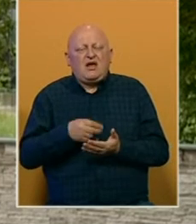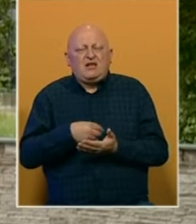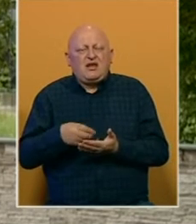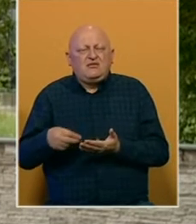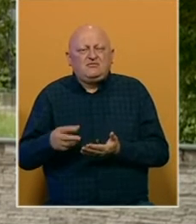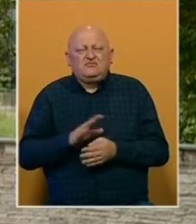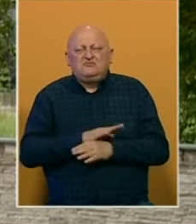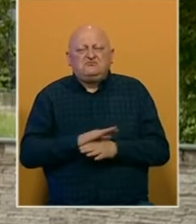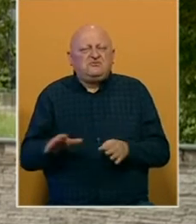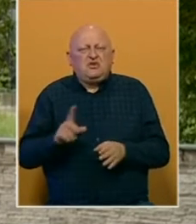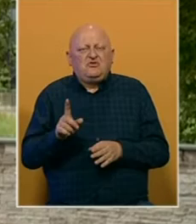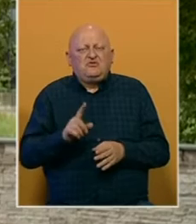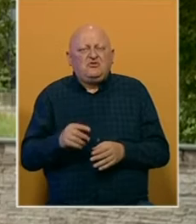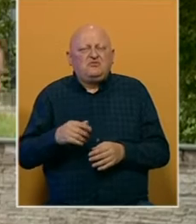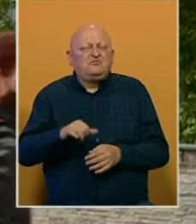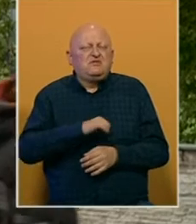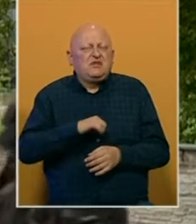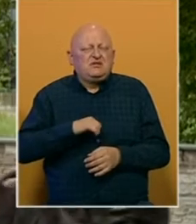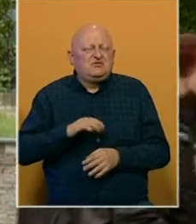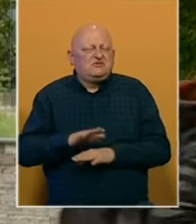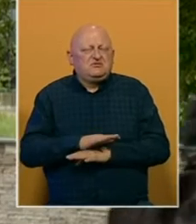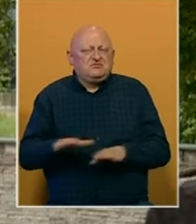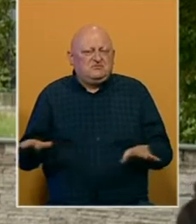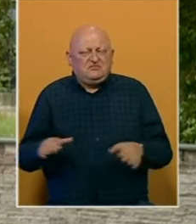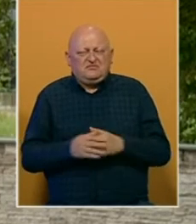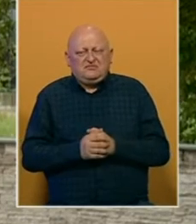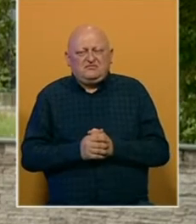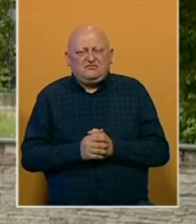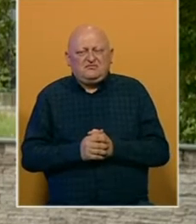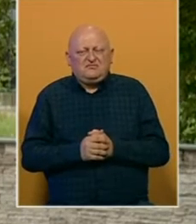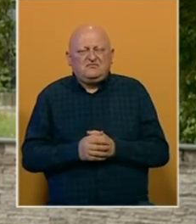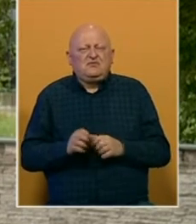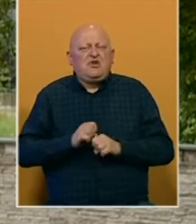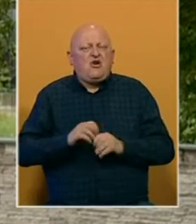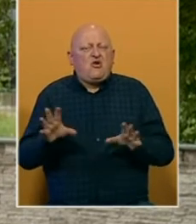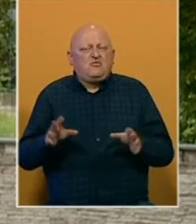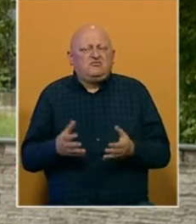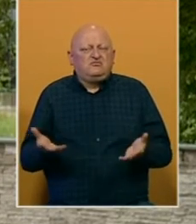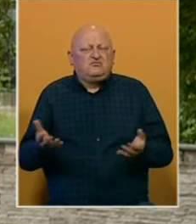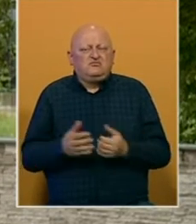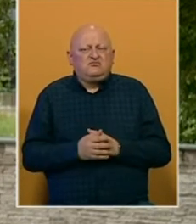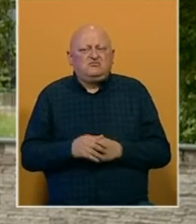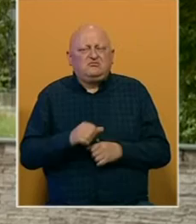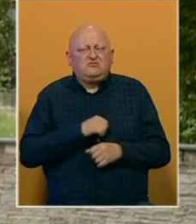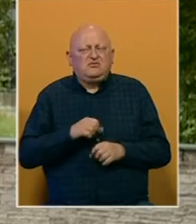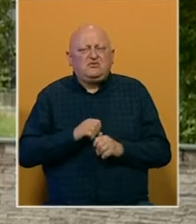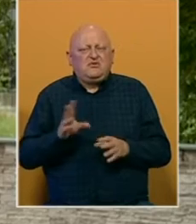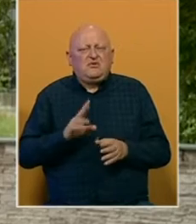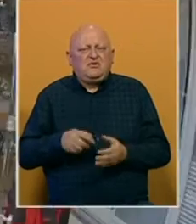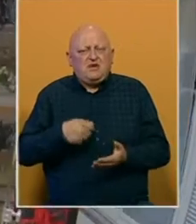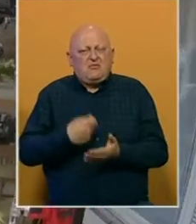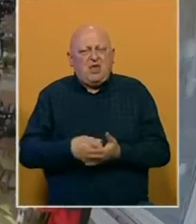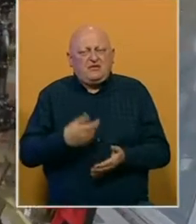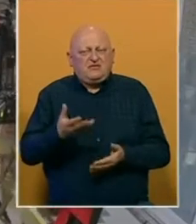napišem nikog tu više ne zanima interesuje da objavi. Mišljamo interesuje i da objavi ali ne interesuje da